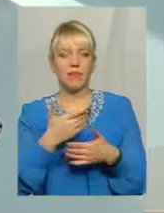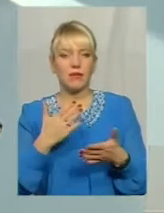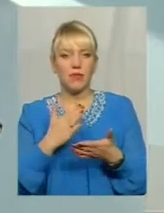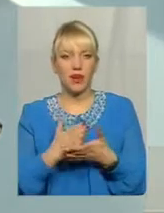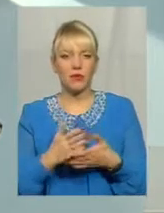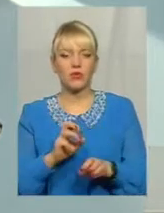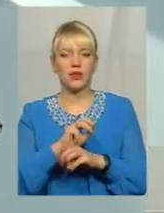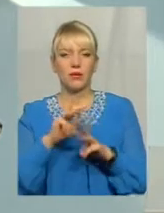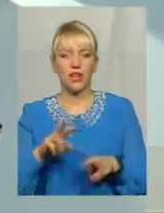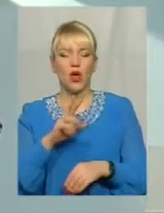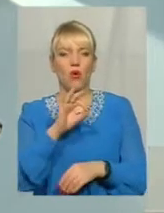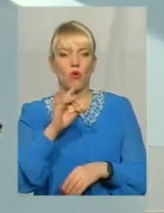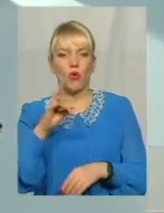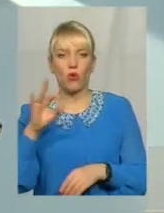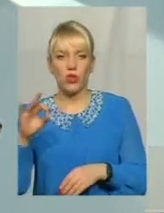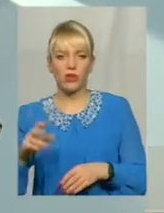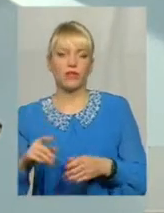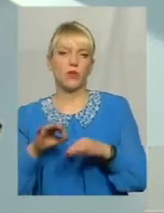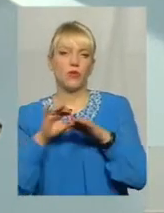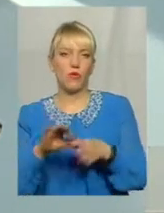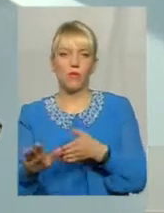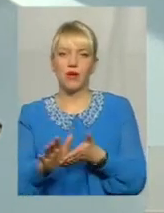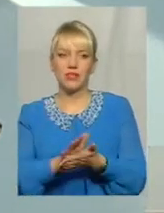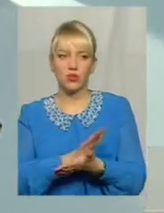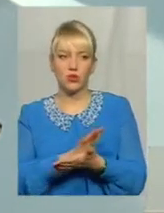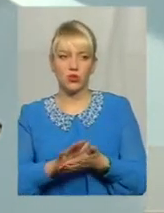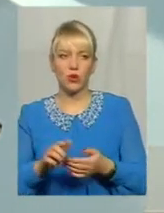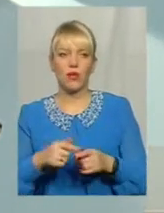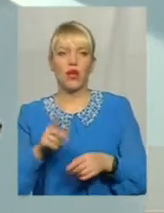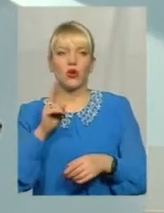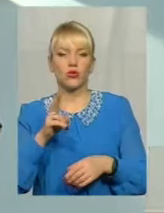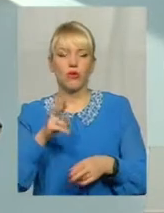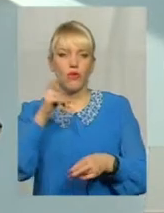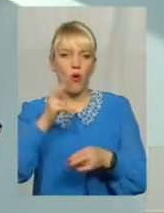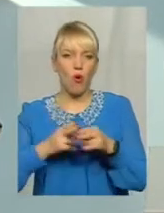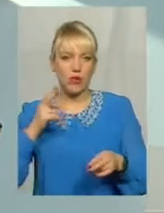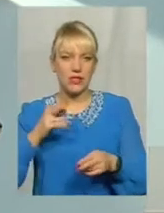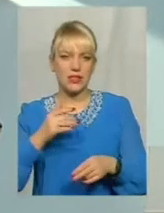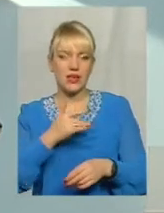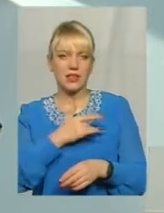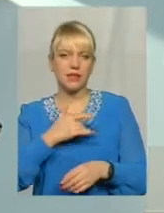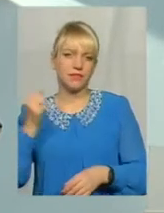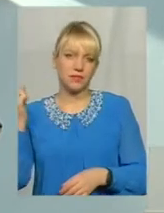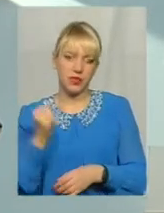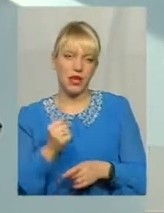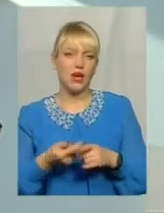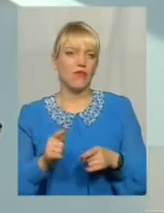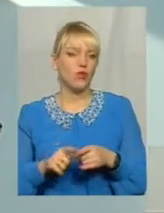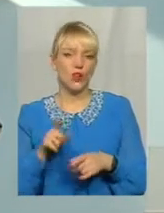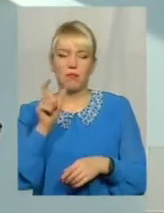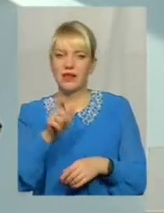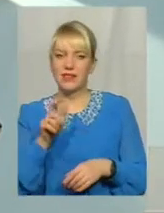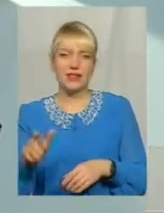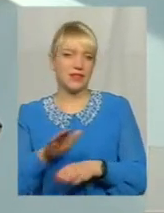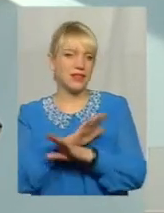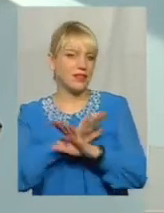коронографію проводимо абсолютно безкоштовно в пацієнті з гострими інфарктами акарду З цієї області доставляються пацієнти, вони не витрачають кошти саме на